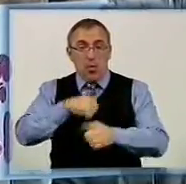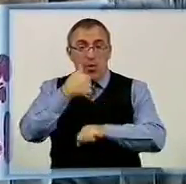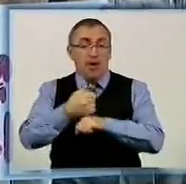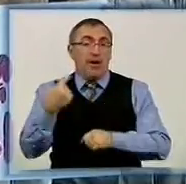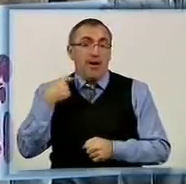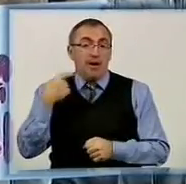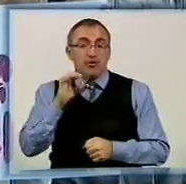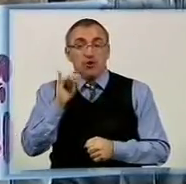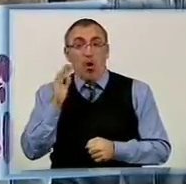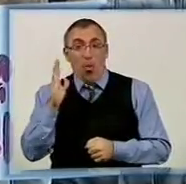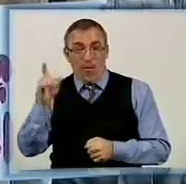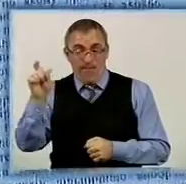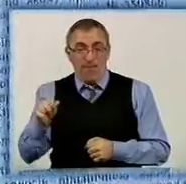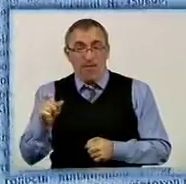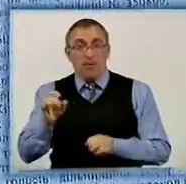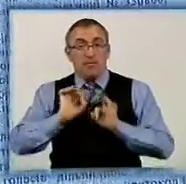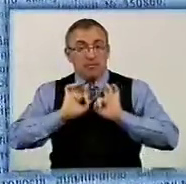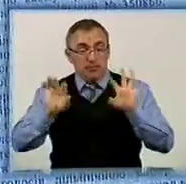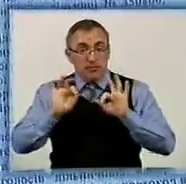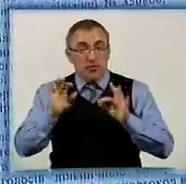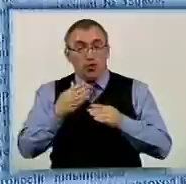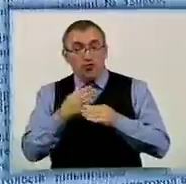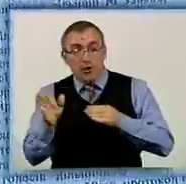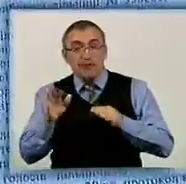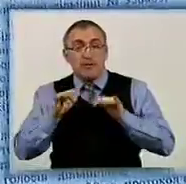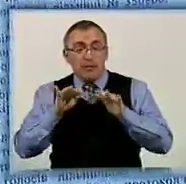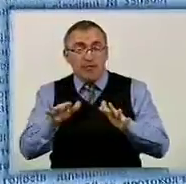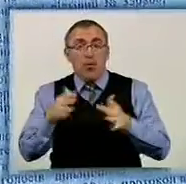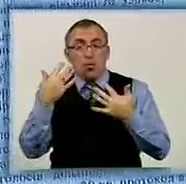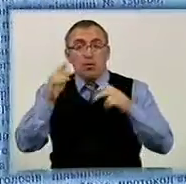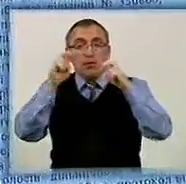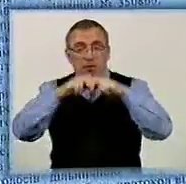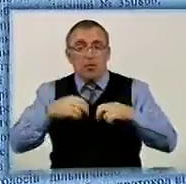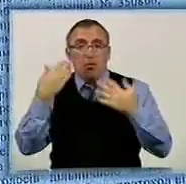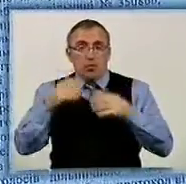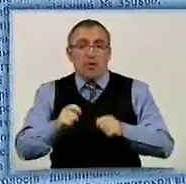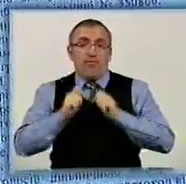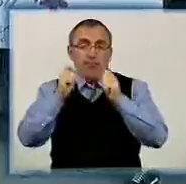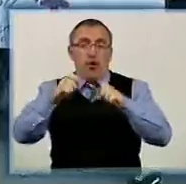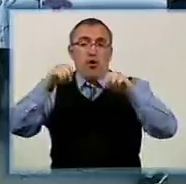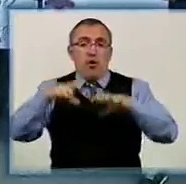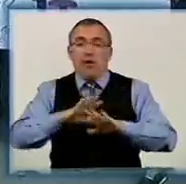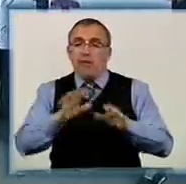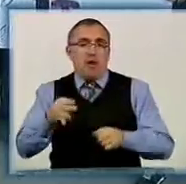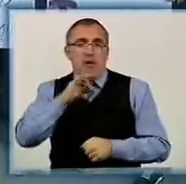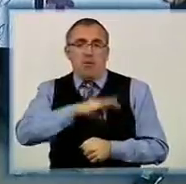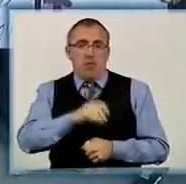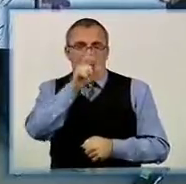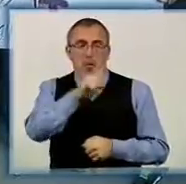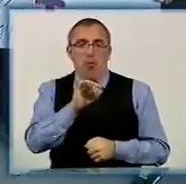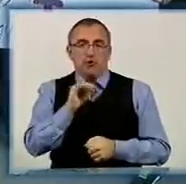кіровограда Артема Стрижакова зазначають, частину справ Феміда вже розглянула і винесла рішення не на користь позивачів.